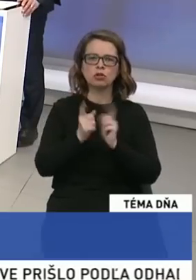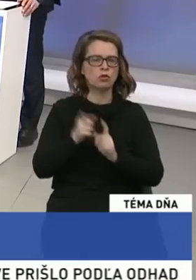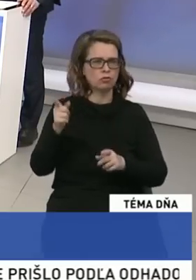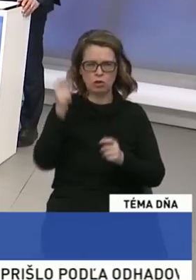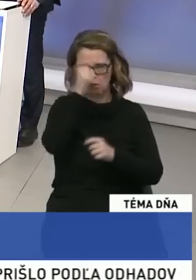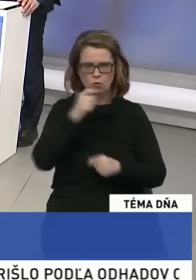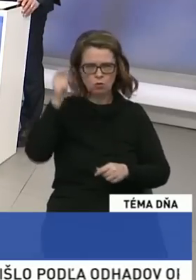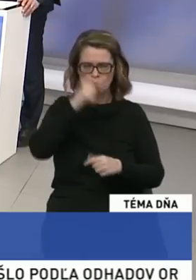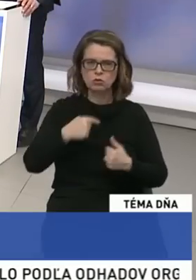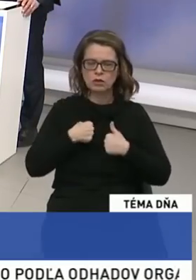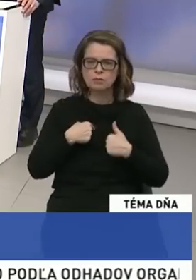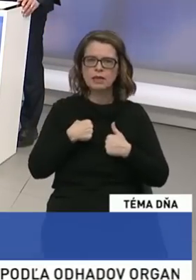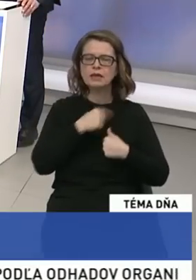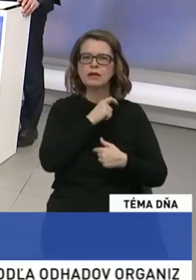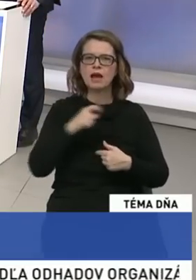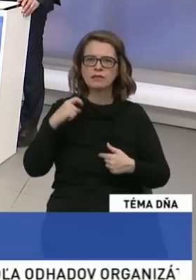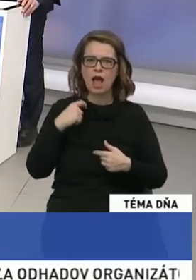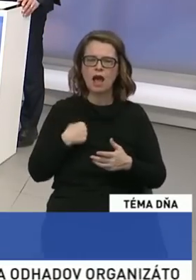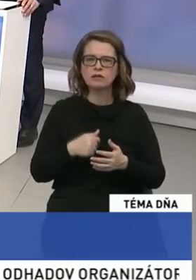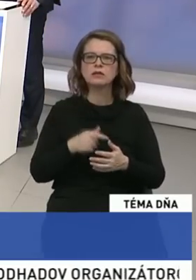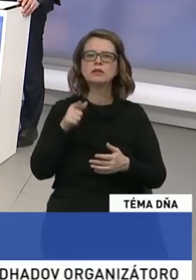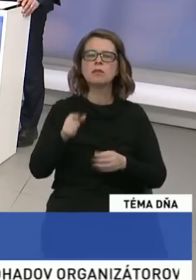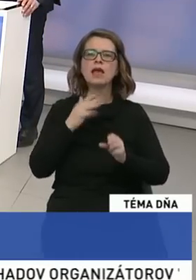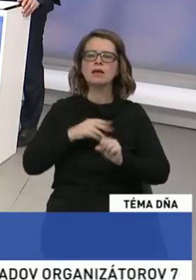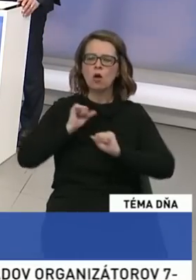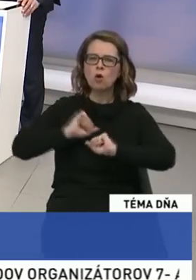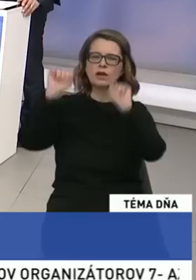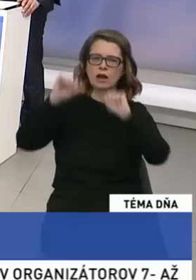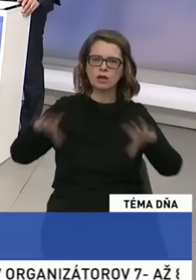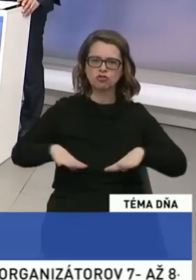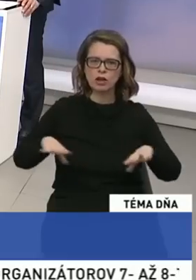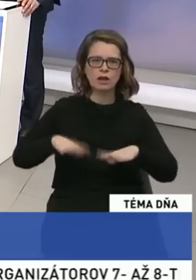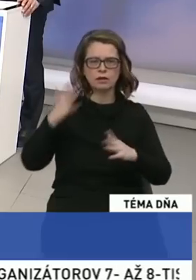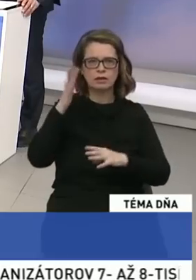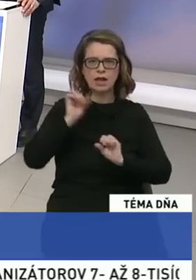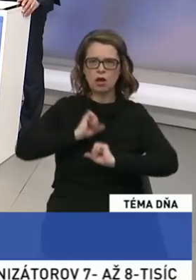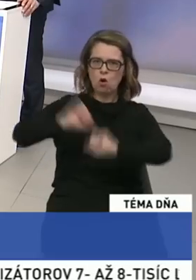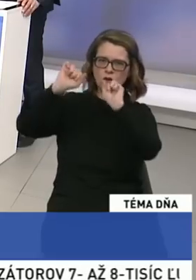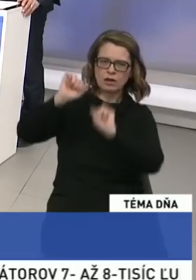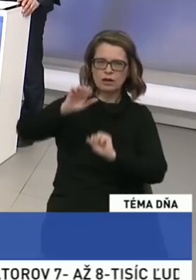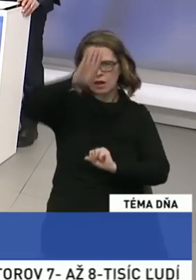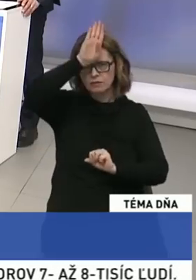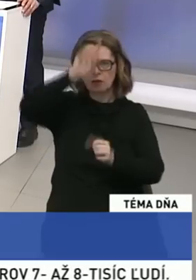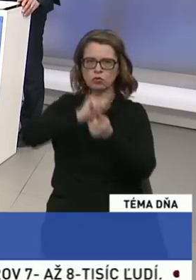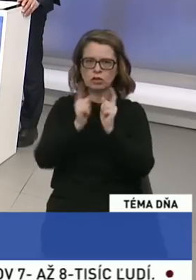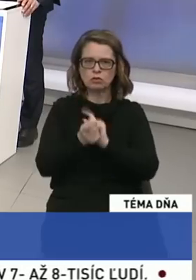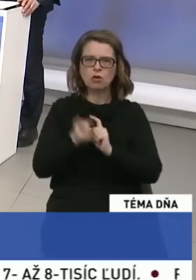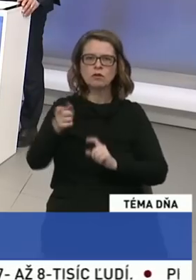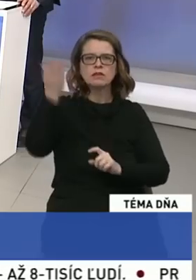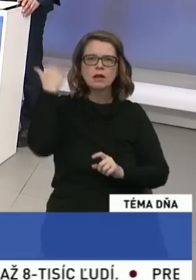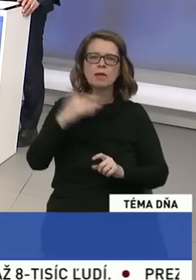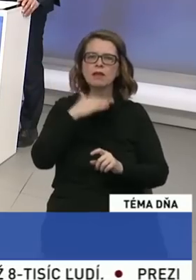Kresťansko-demokratické hnutie je za ochranu žien, nie za ochranu istambulského dohovoru. Mali ste toľko